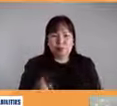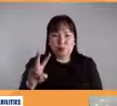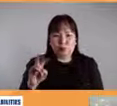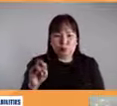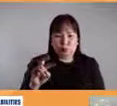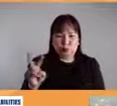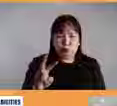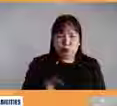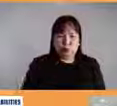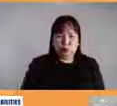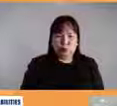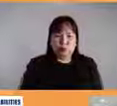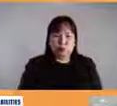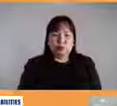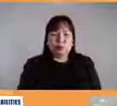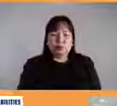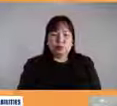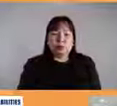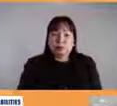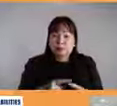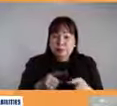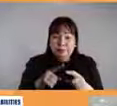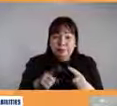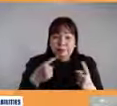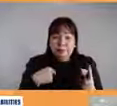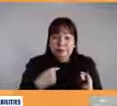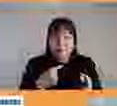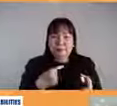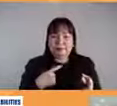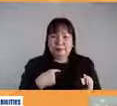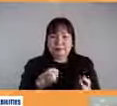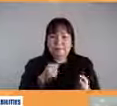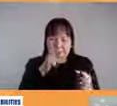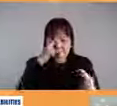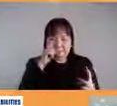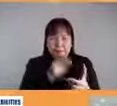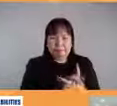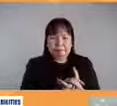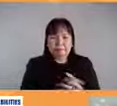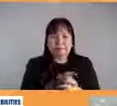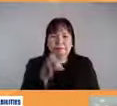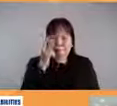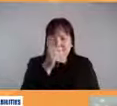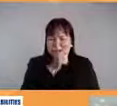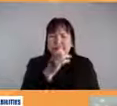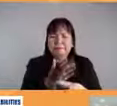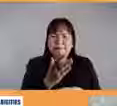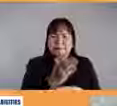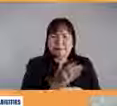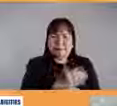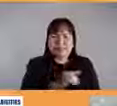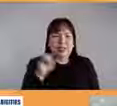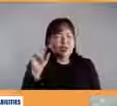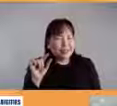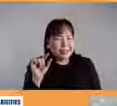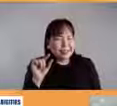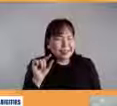pero sumasangayan naman ako kay Sir Lauro nag-improve naman pero kunti lang